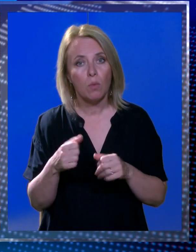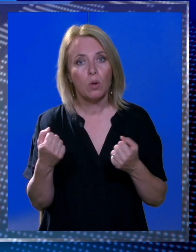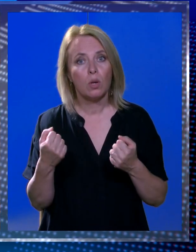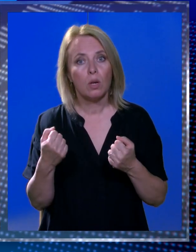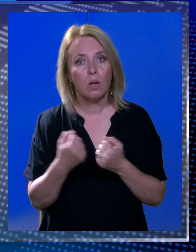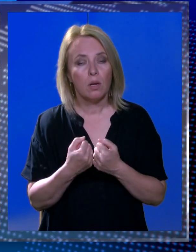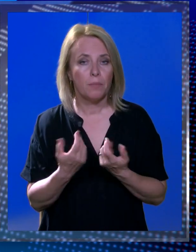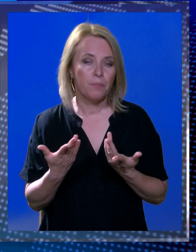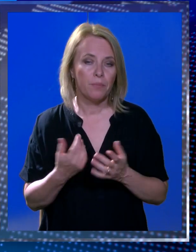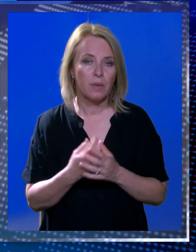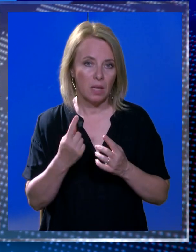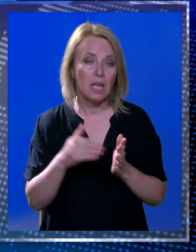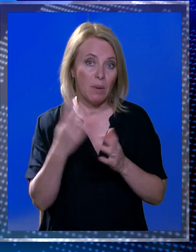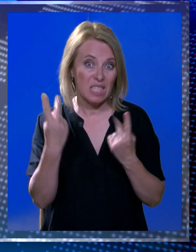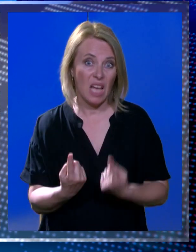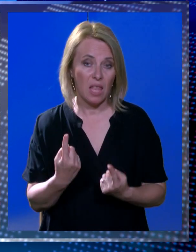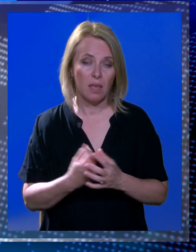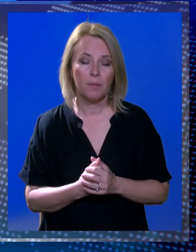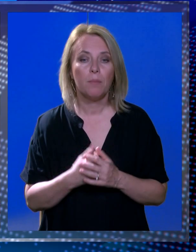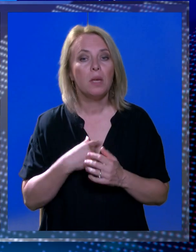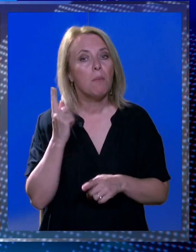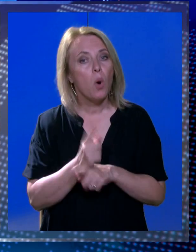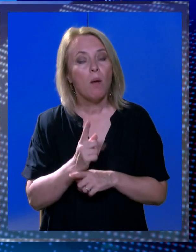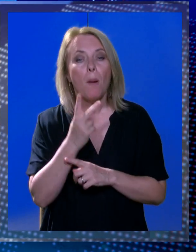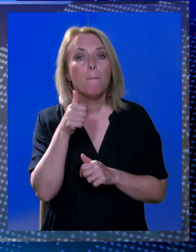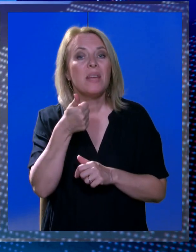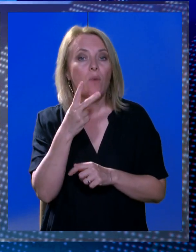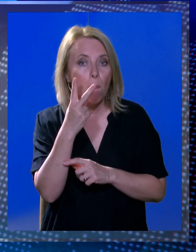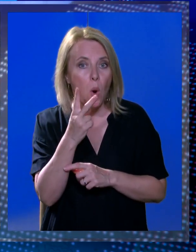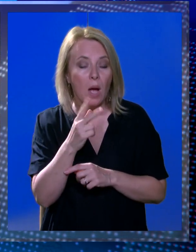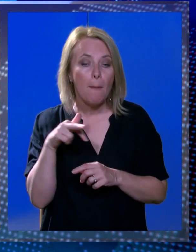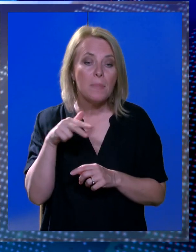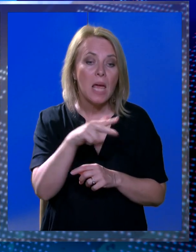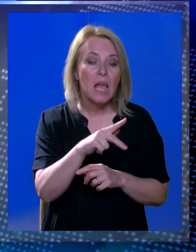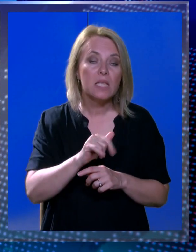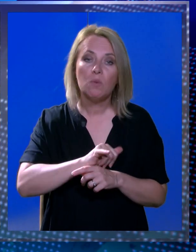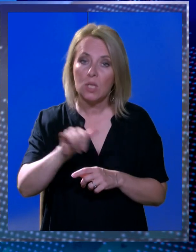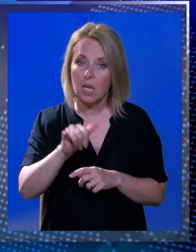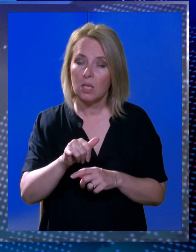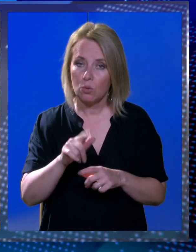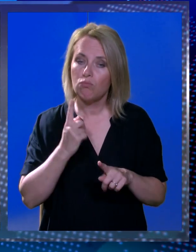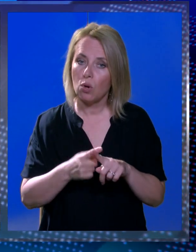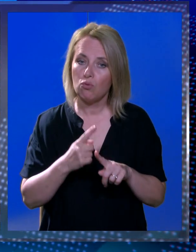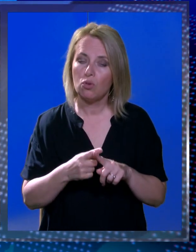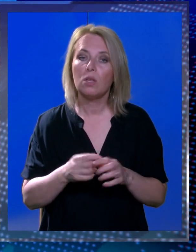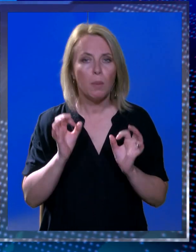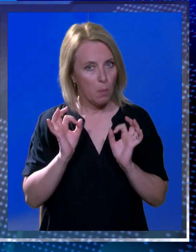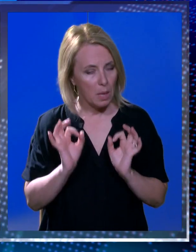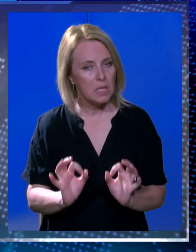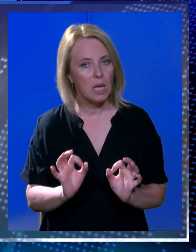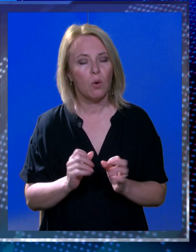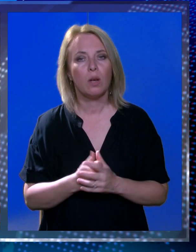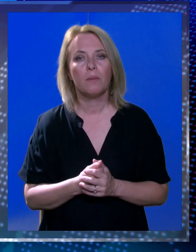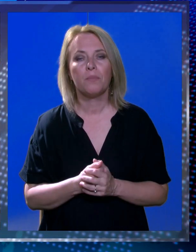ide i onda stane. Znači mi moramo pogledat kad prelazimo put je li tako? Da. Da bi smo